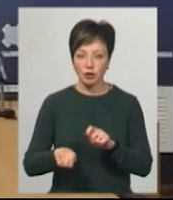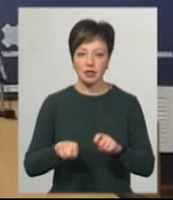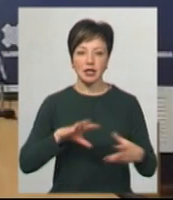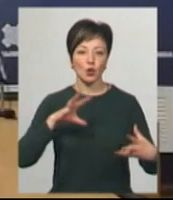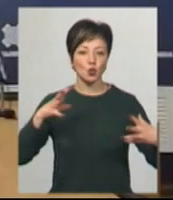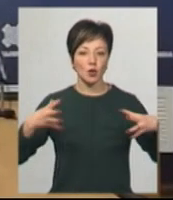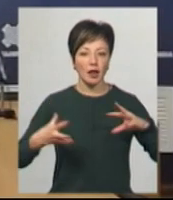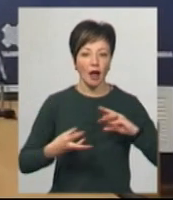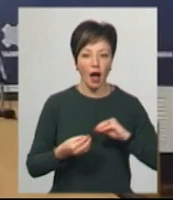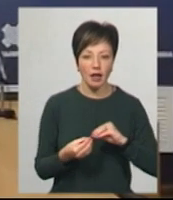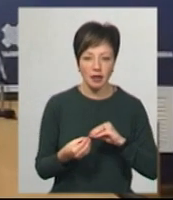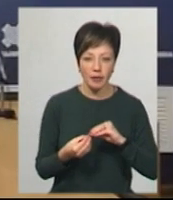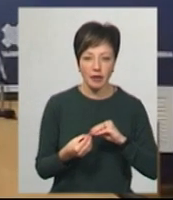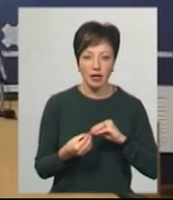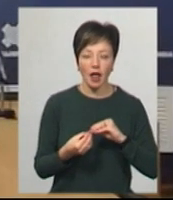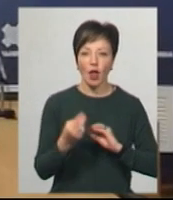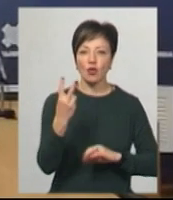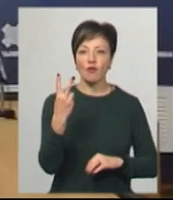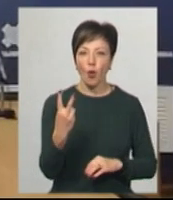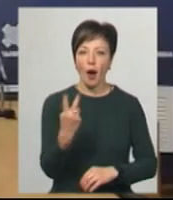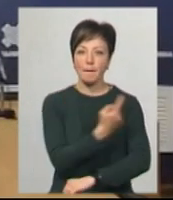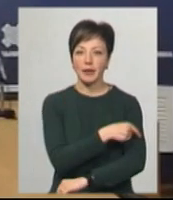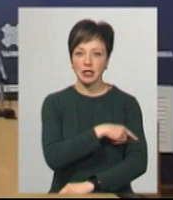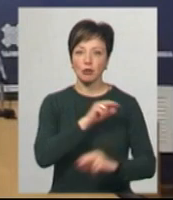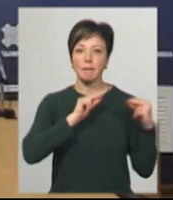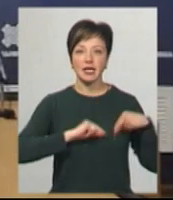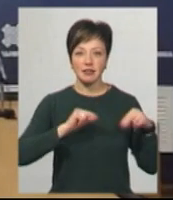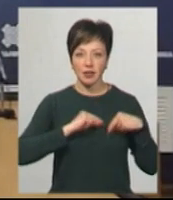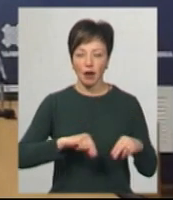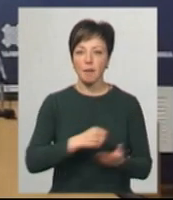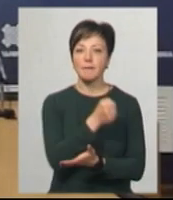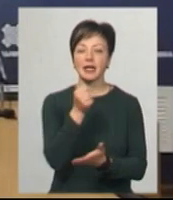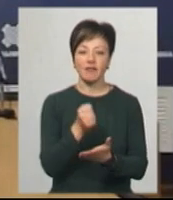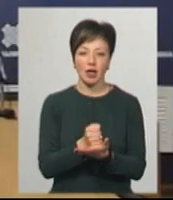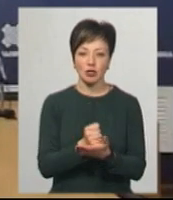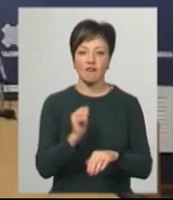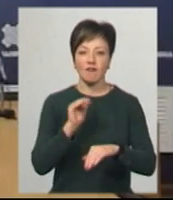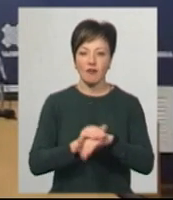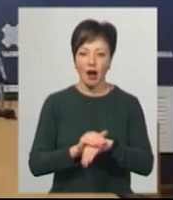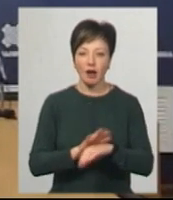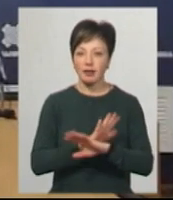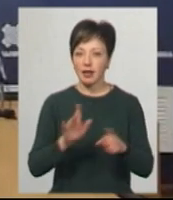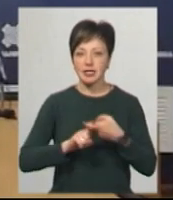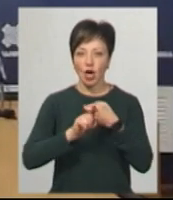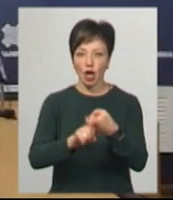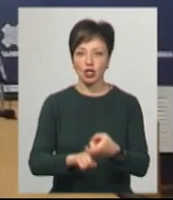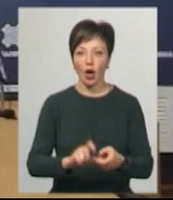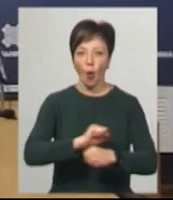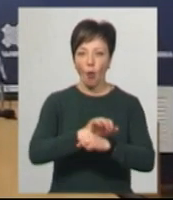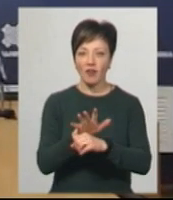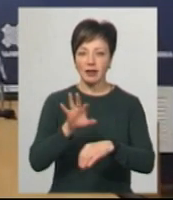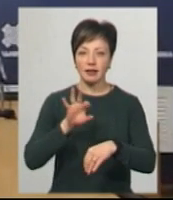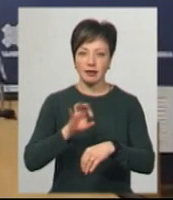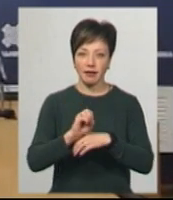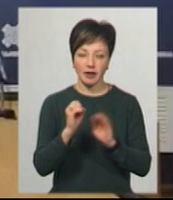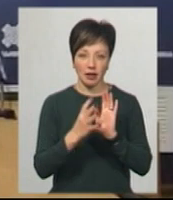результатами в двох медичних працівників підтверджено факт на зараження на COVID-19 і